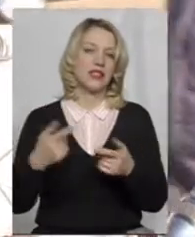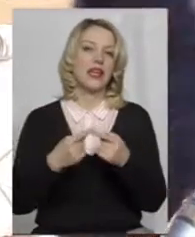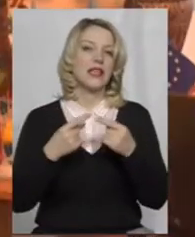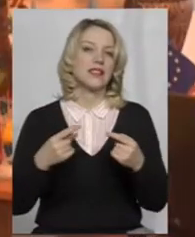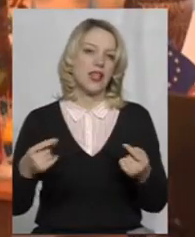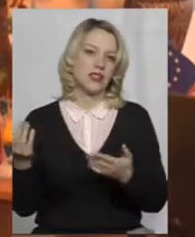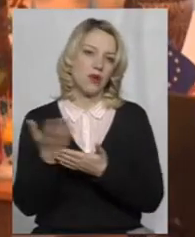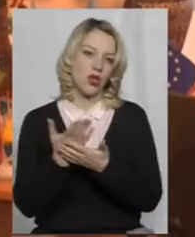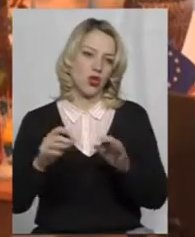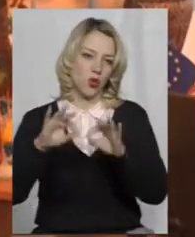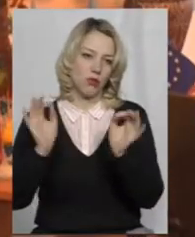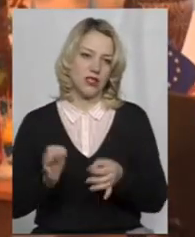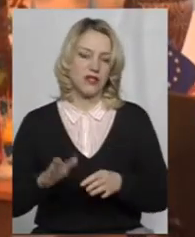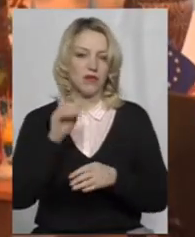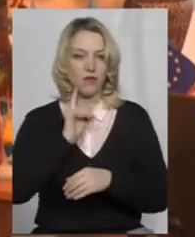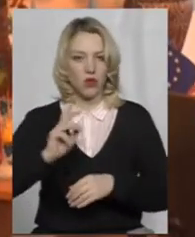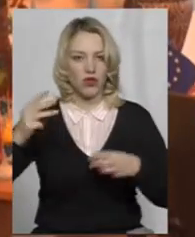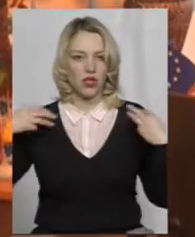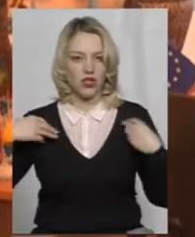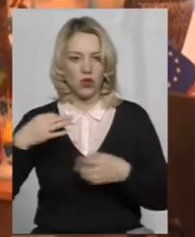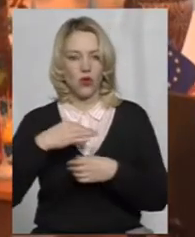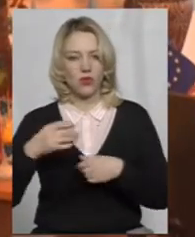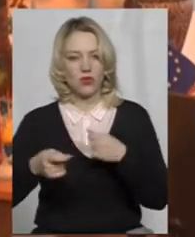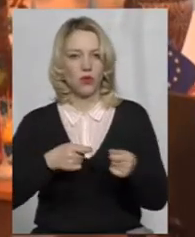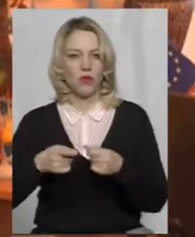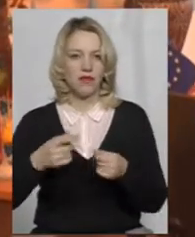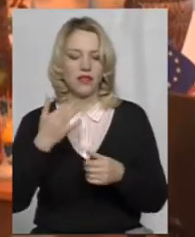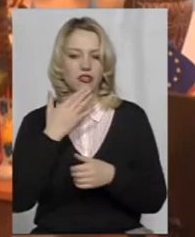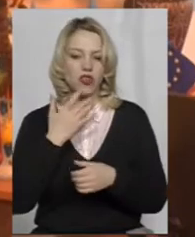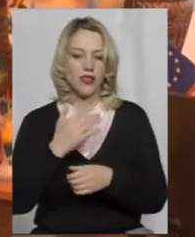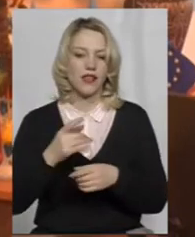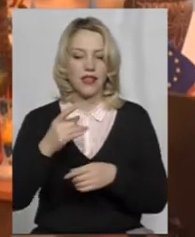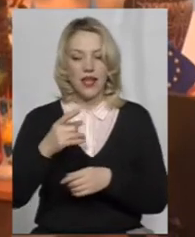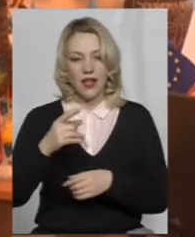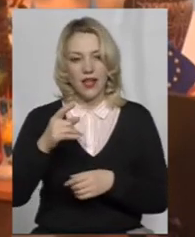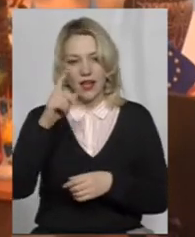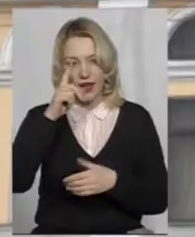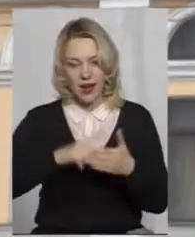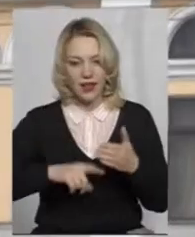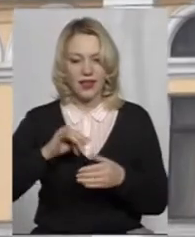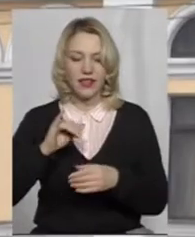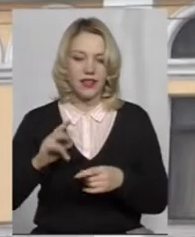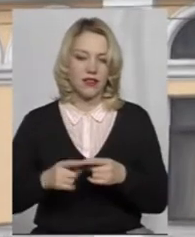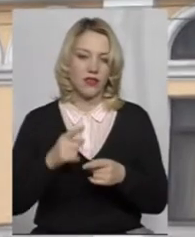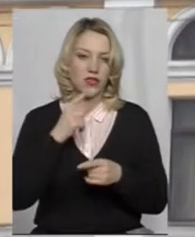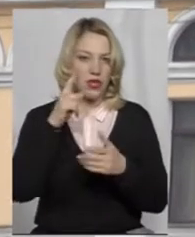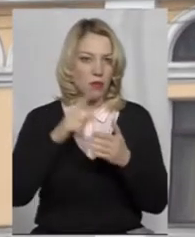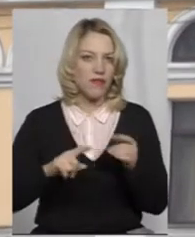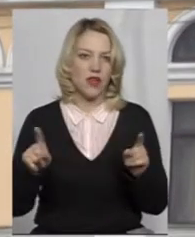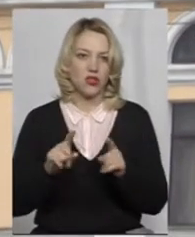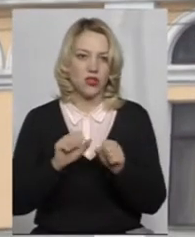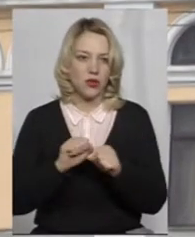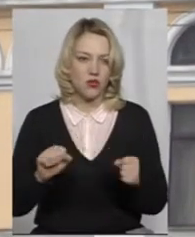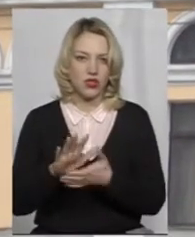кіномистецтва. Поки ж начальник обласного управління культури, національності, релігій та туризму Ірина Трунова запевняє, знищувати державні кінотеатри,